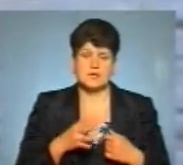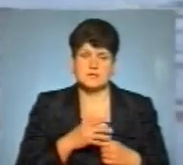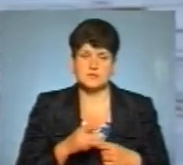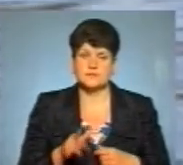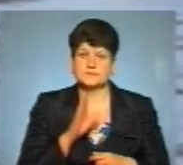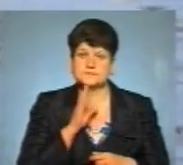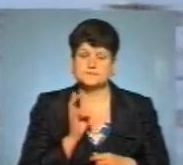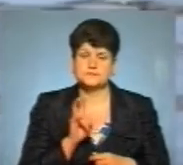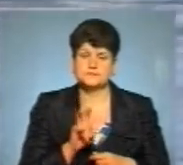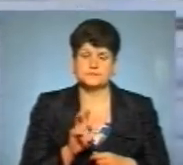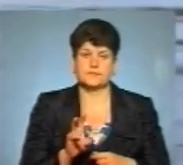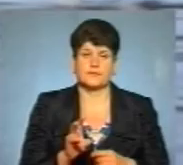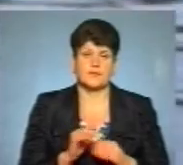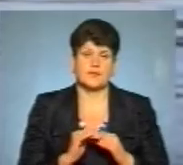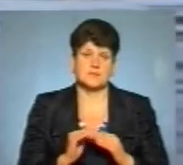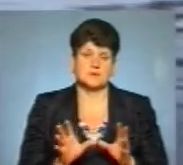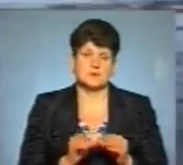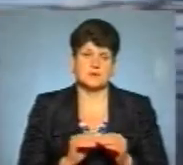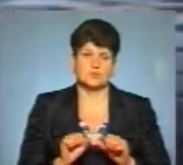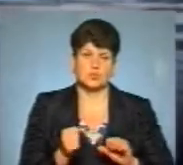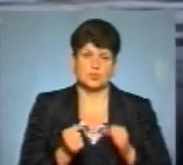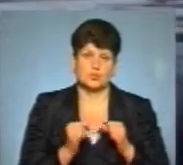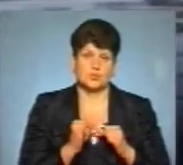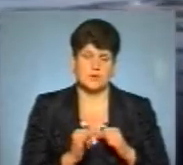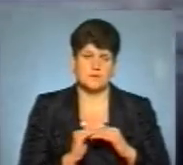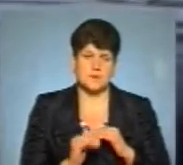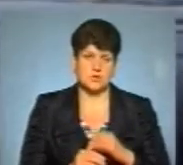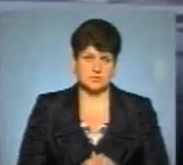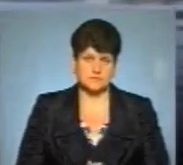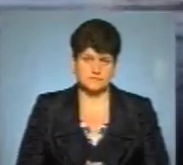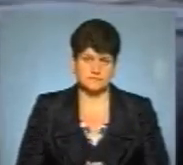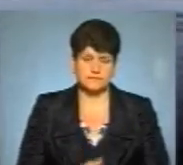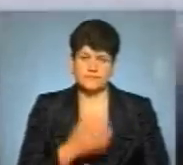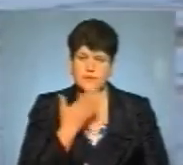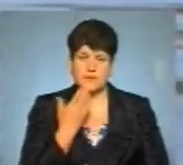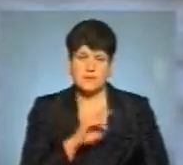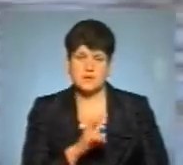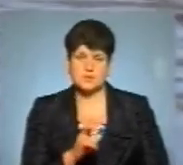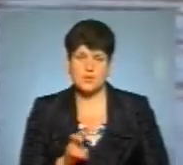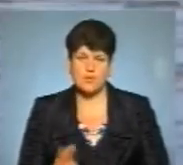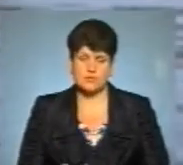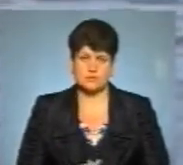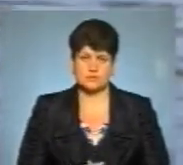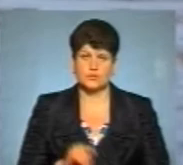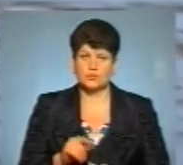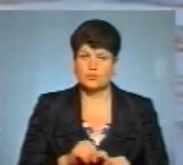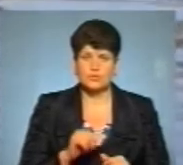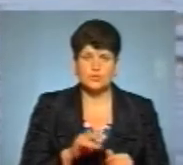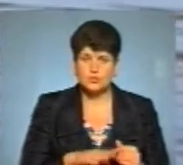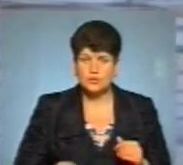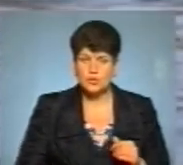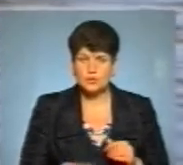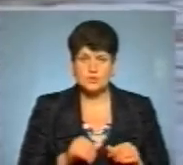Гоменюк прийшла на пляж з подругою. Поганий пляж. Нема сходів, але тут окрема тема.